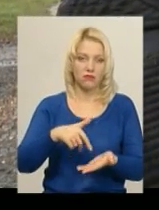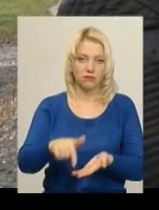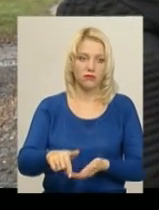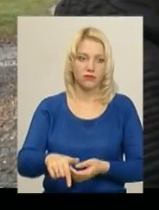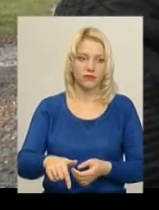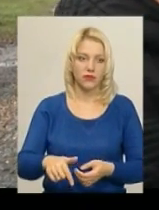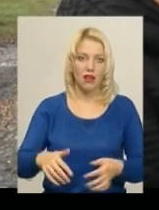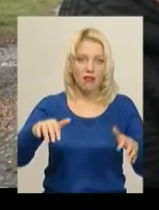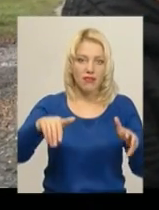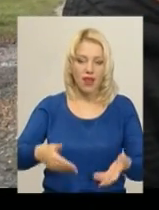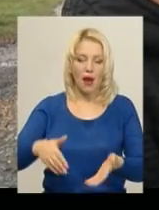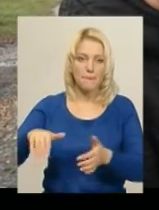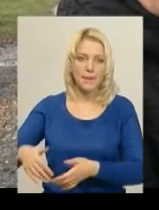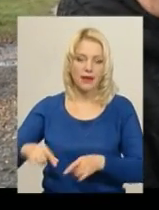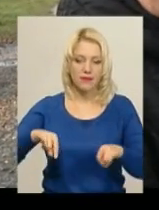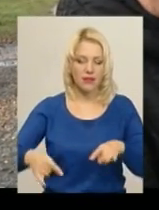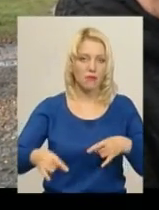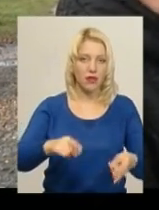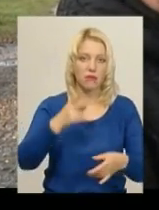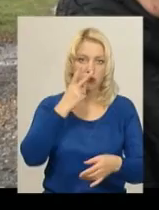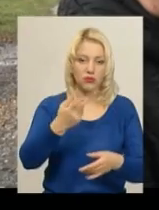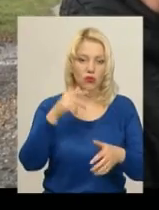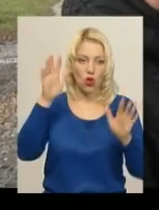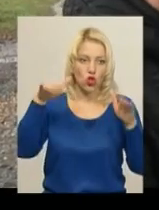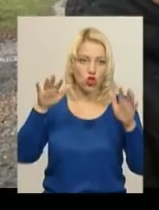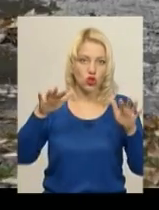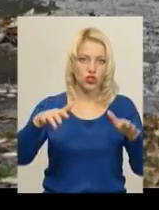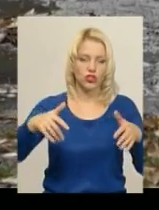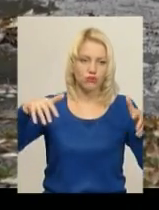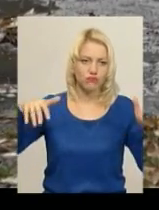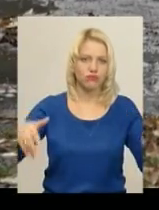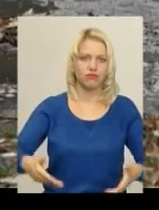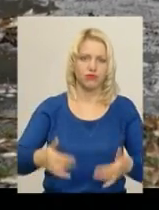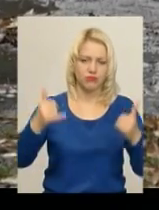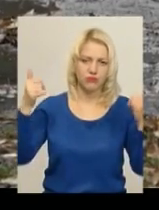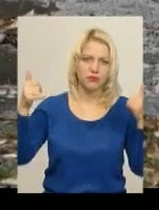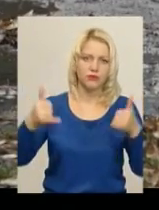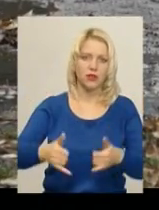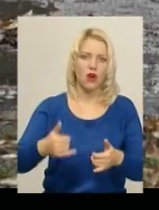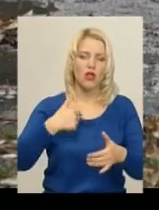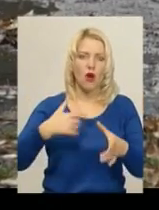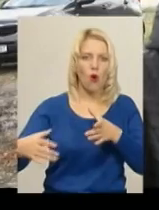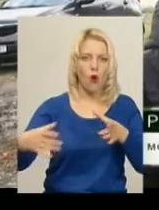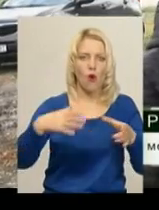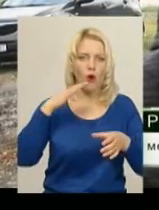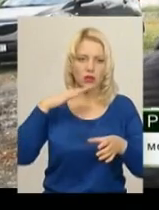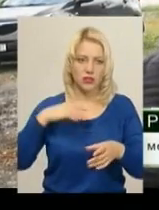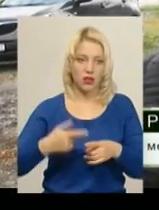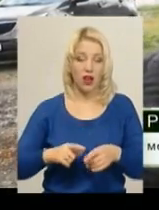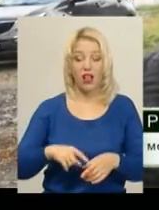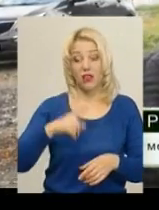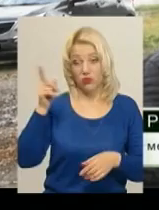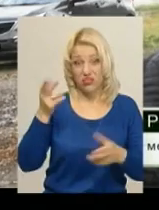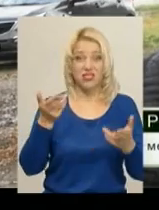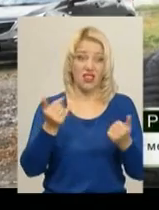ями, коли йдуть дощі, обільні, по три, по чотири дня, в нас озеро стоїть. Ту сторону,